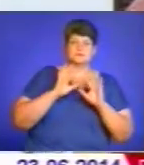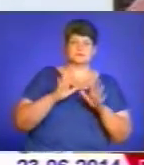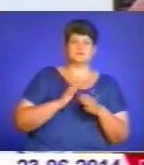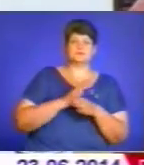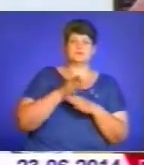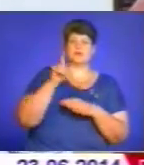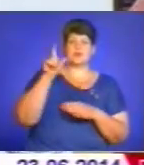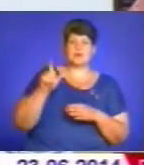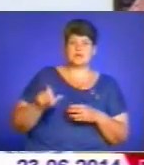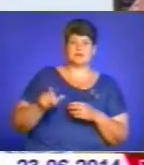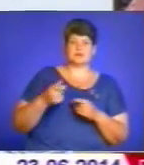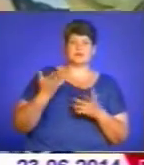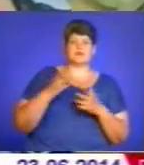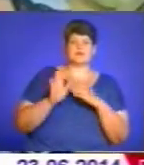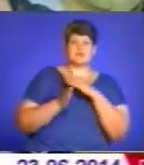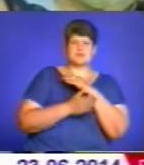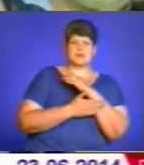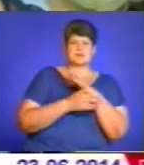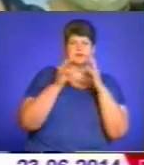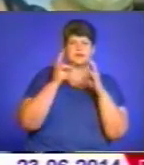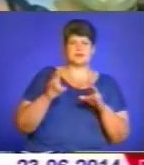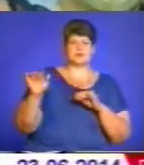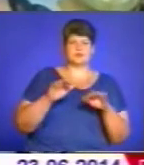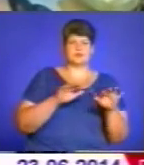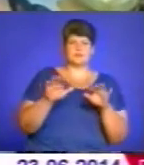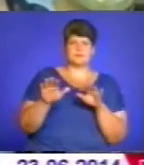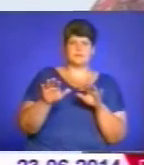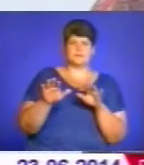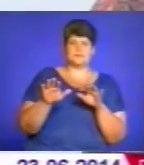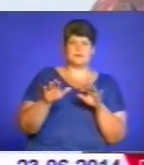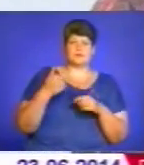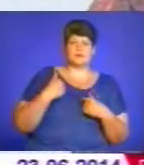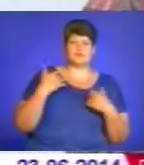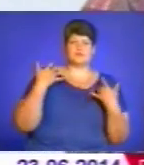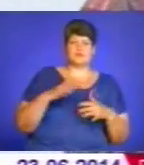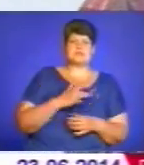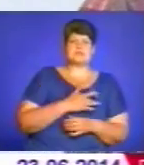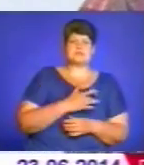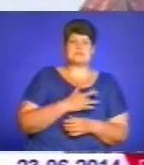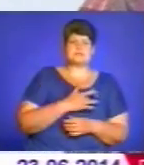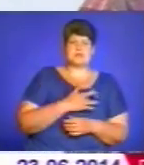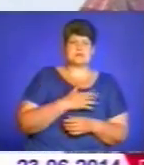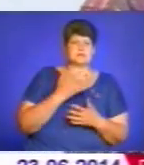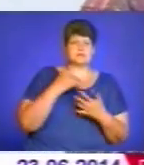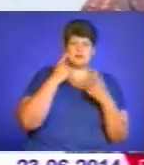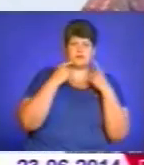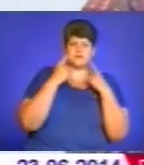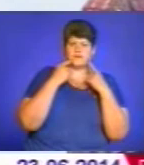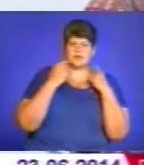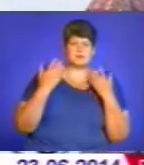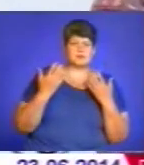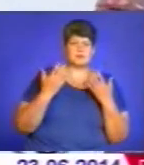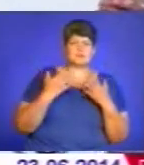у контексті останніх трагічних подій в Україні. У мене вже серце, скільки я виплакав, скільки я